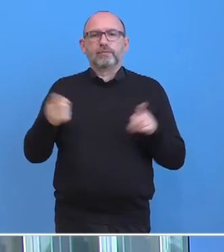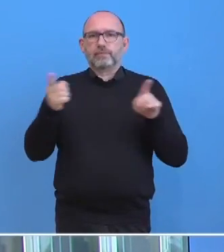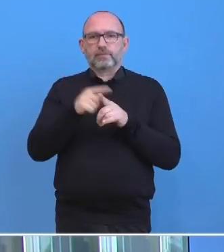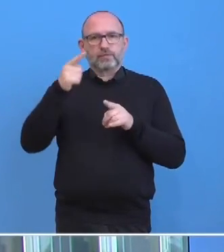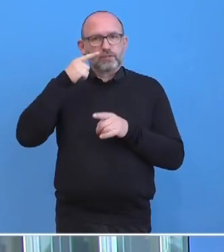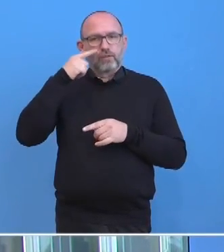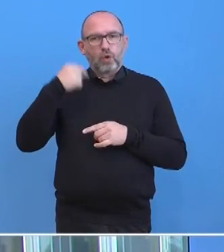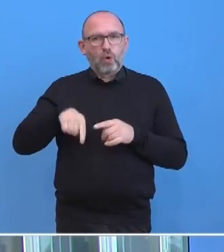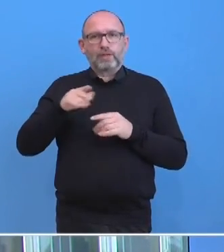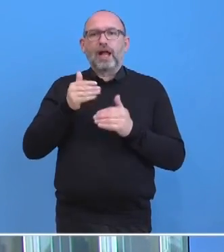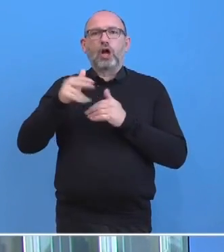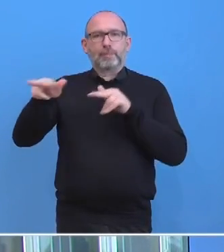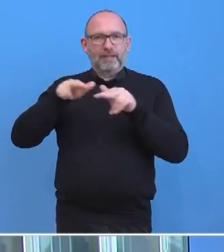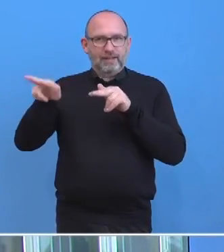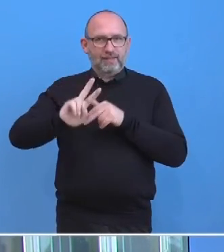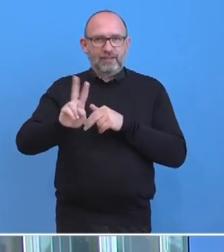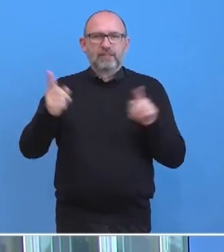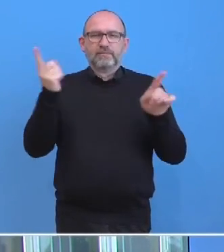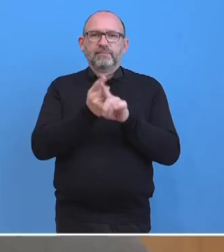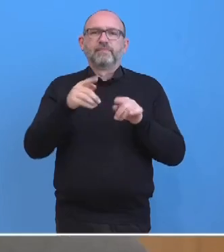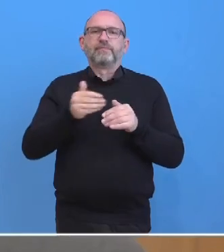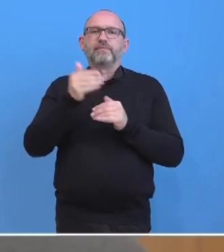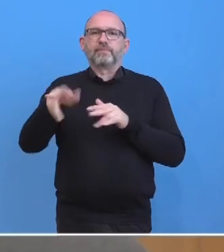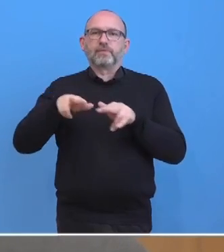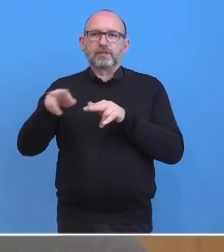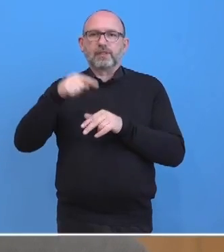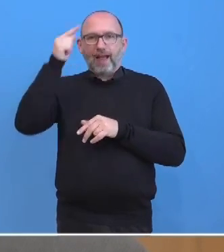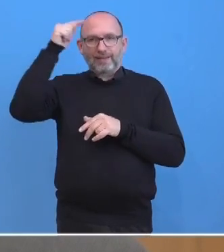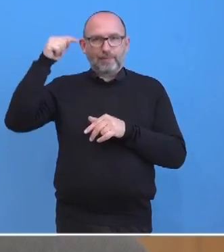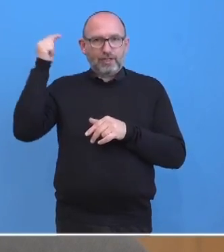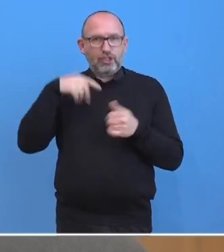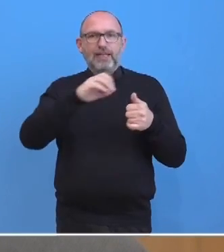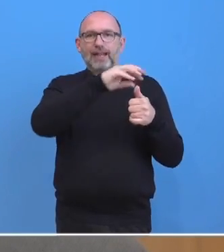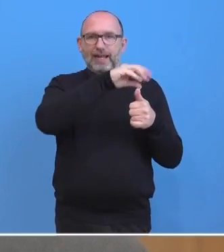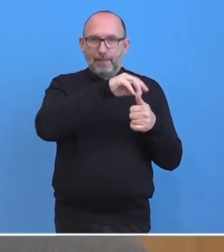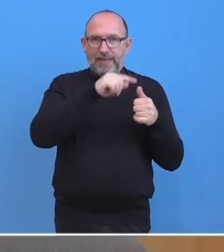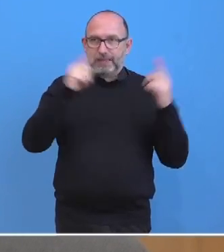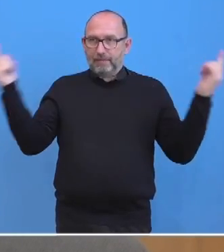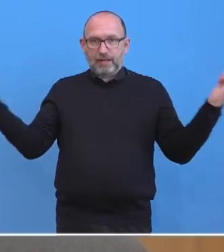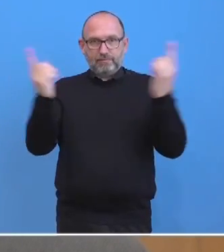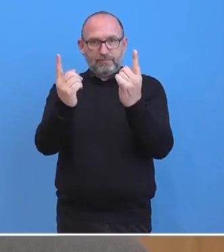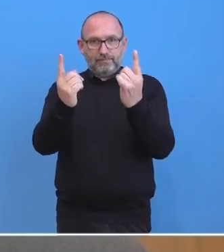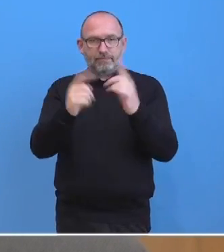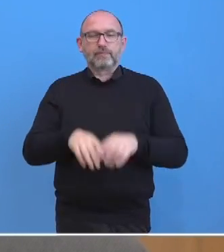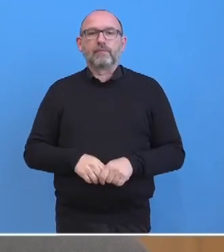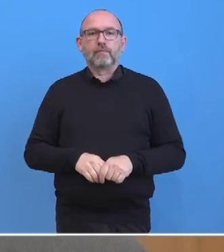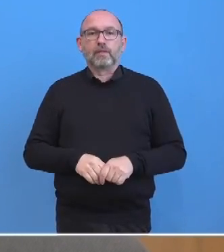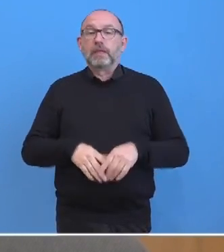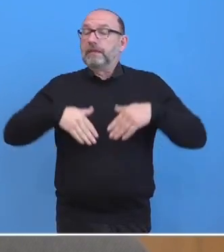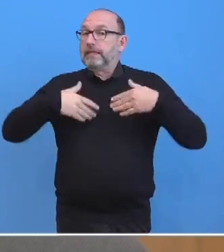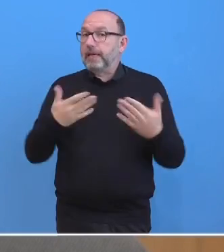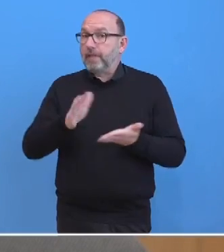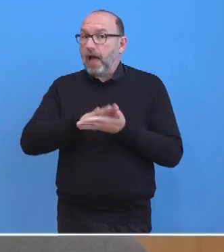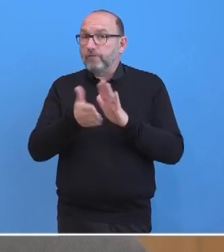Außenministers die Außenminister von Aserbaidschan und Armenien. Gibt es da eine Absprache